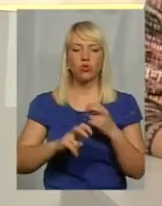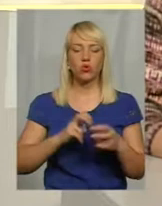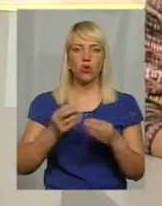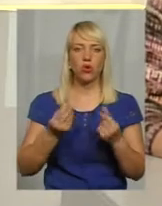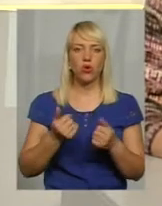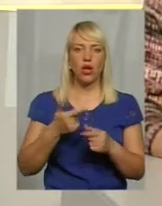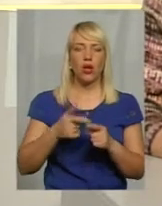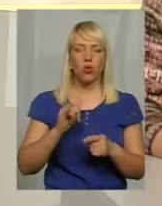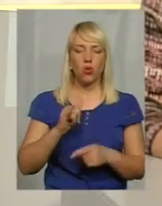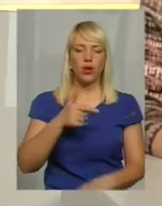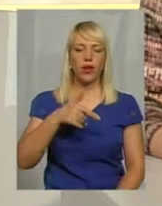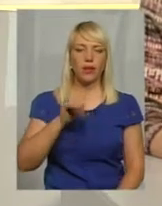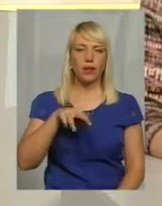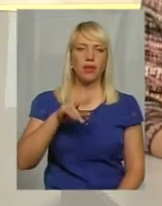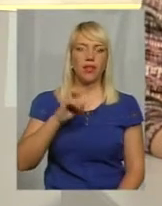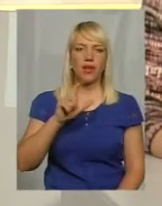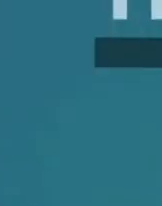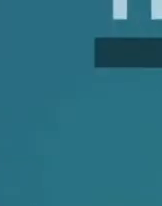гімназіаді? Давайте послухаємо.